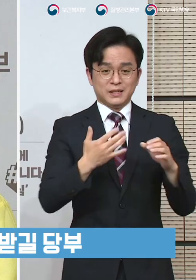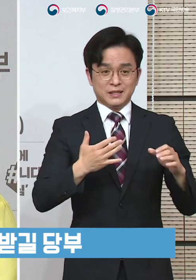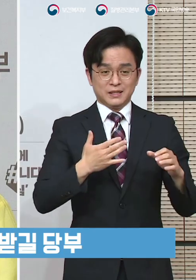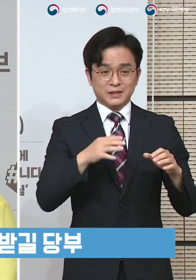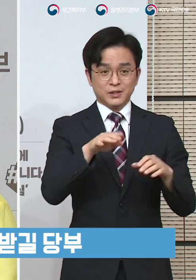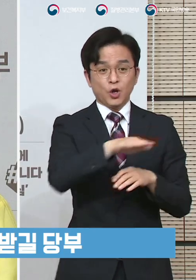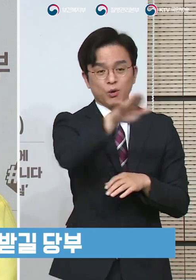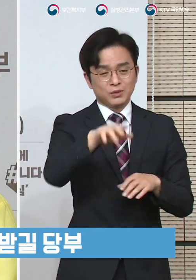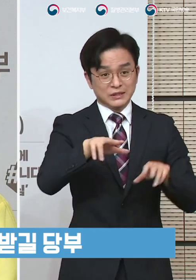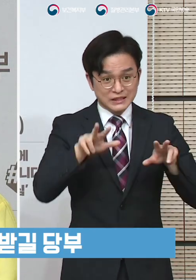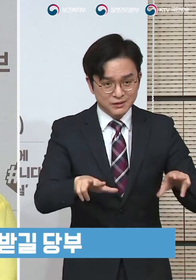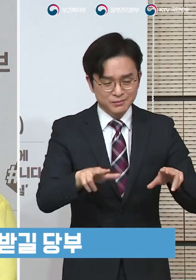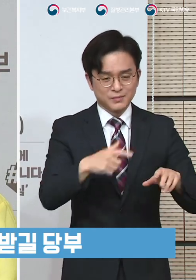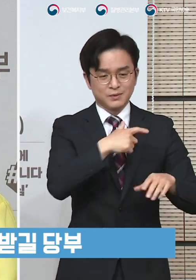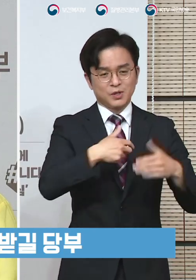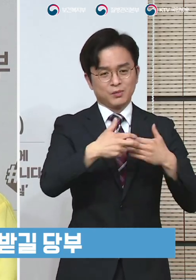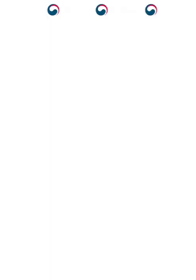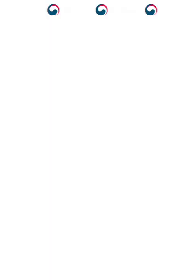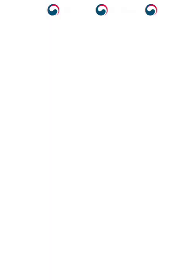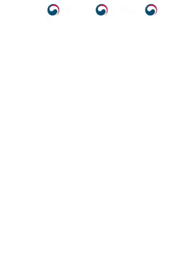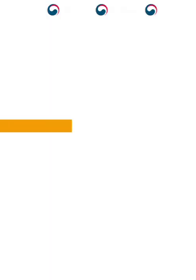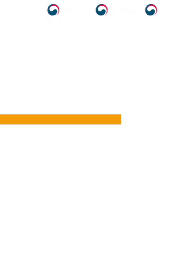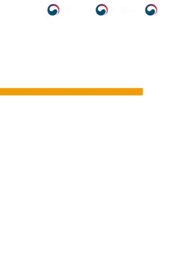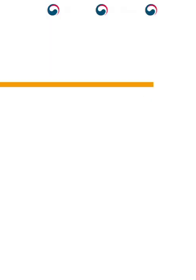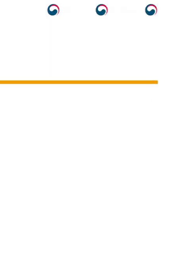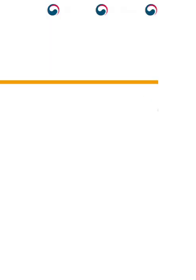것입니다. 꼭 검사를 받아주시기 바랍니다.